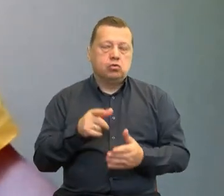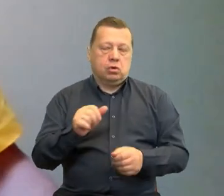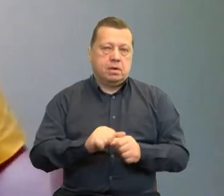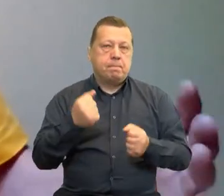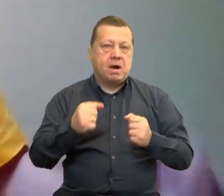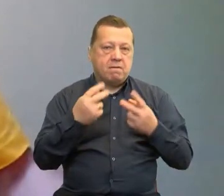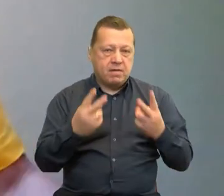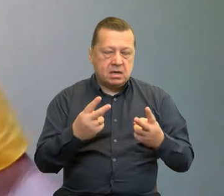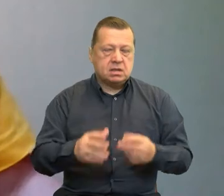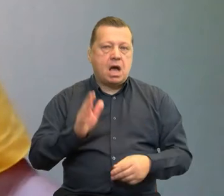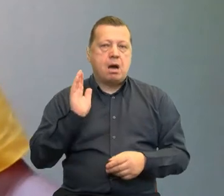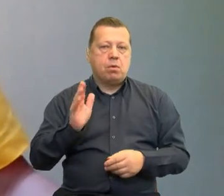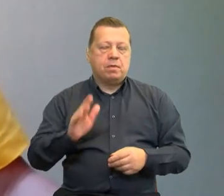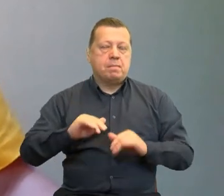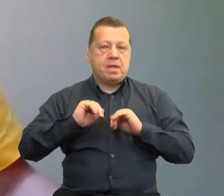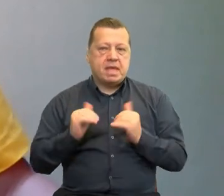zrobić how i what.